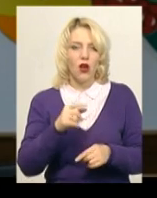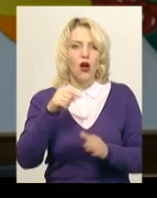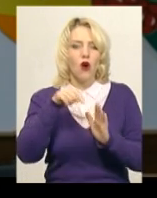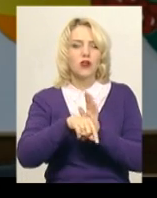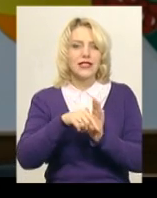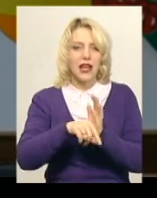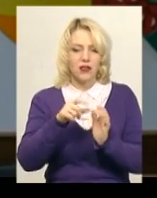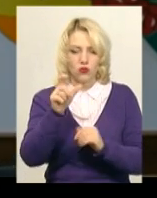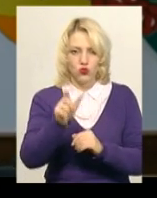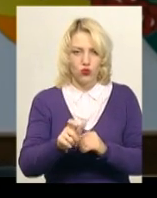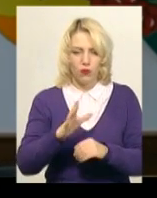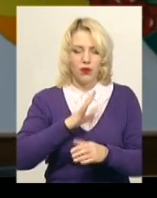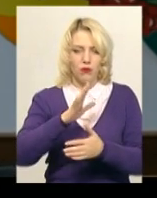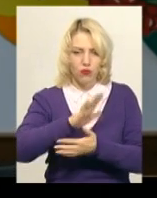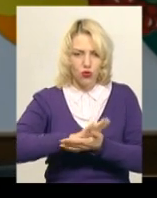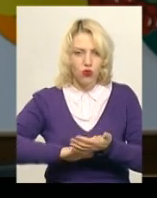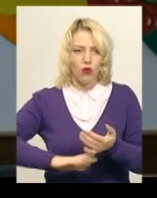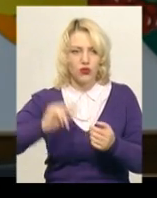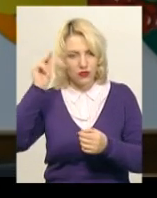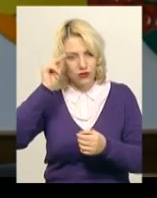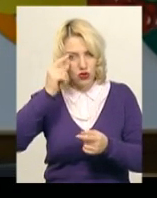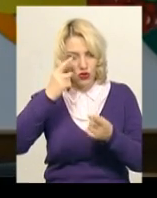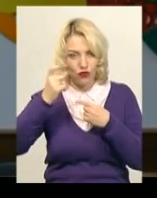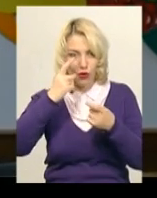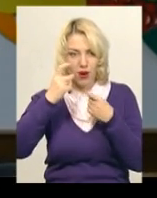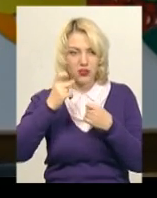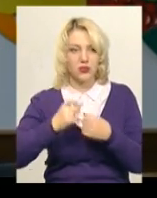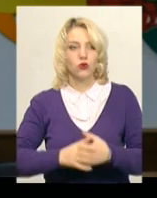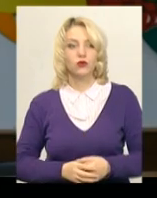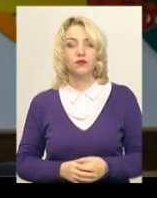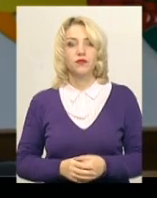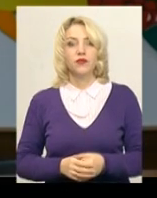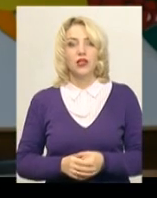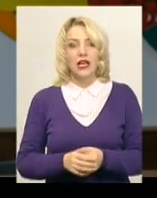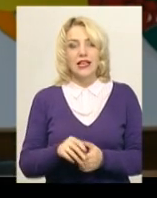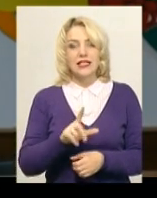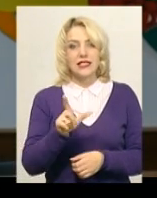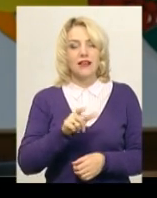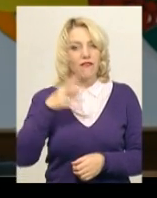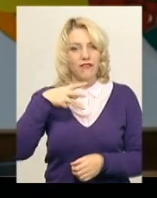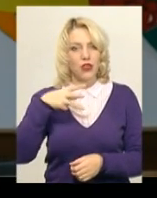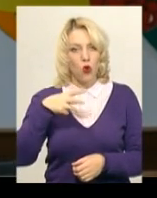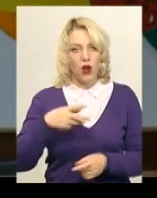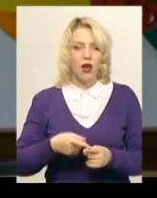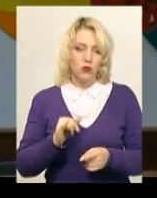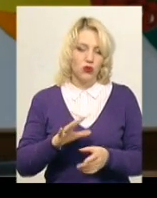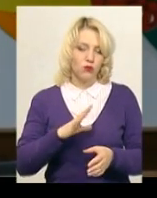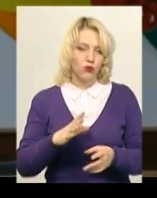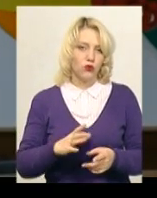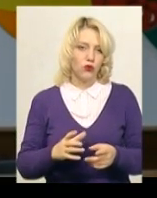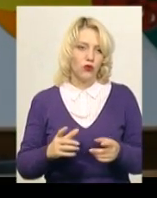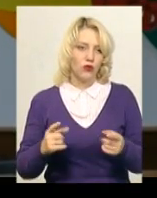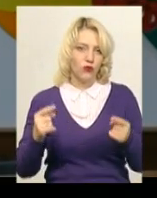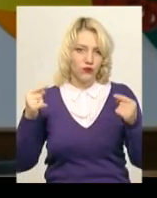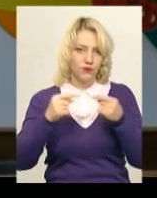продовжувалося далі вивчення інформації з відеокамер і відповідно було встановлено